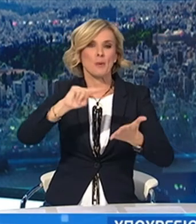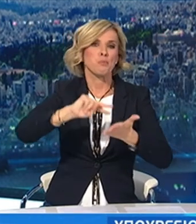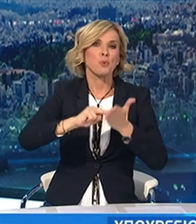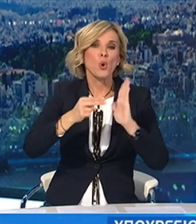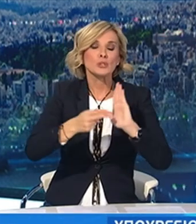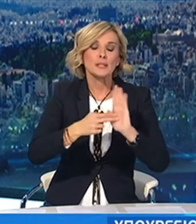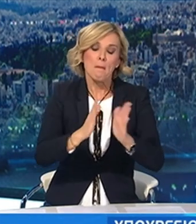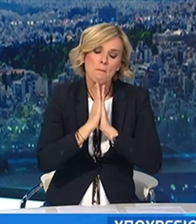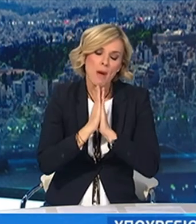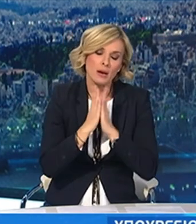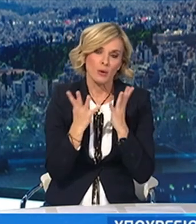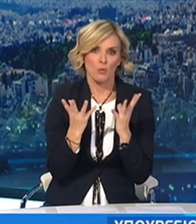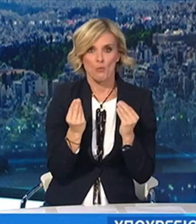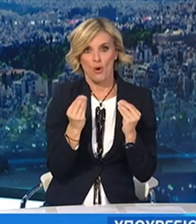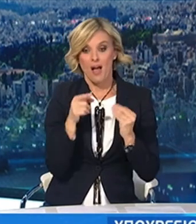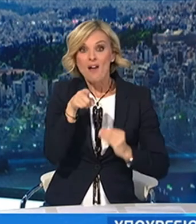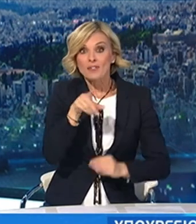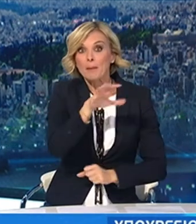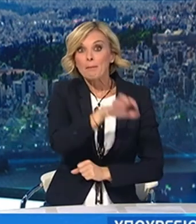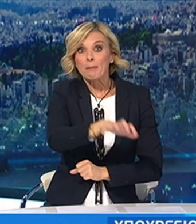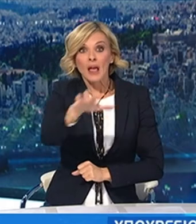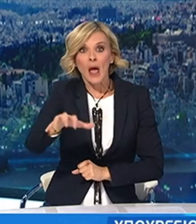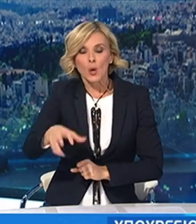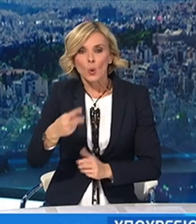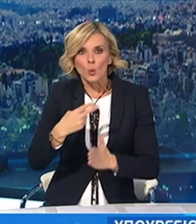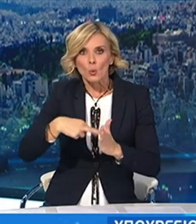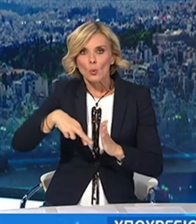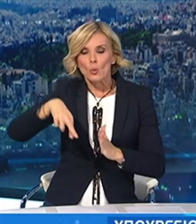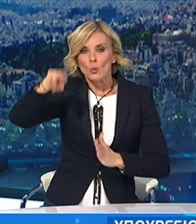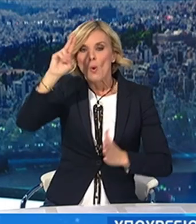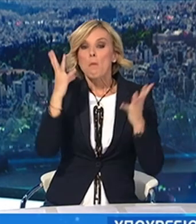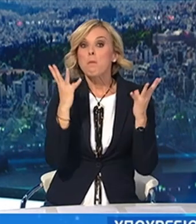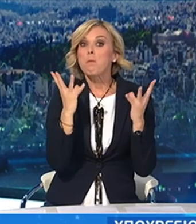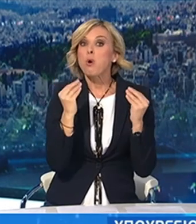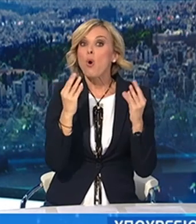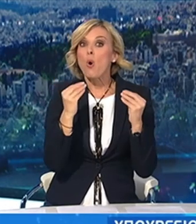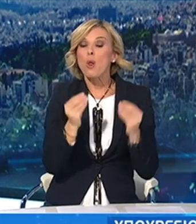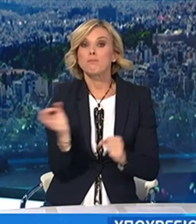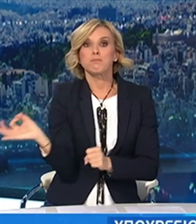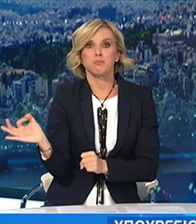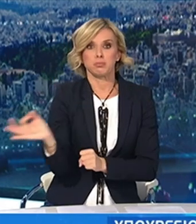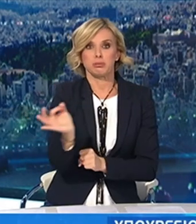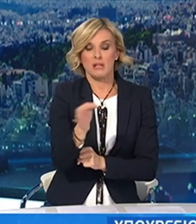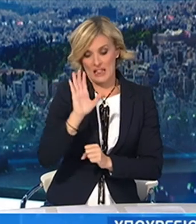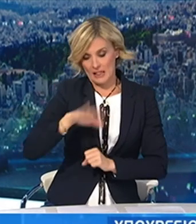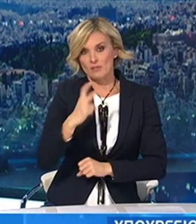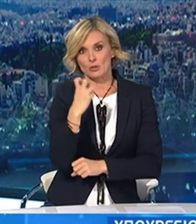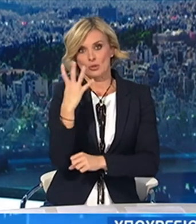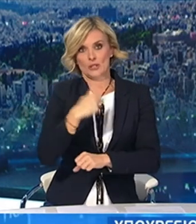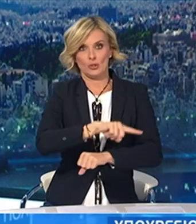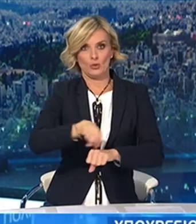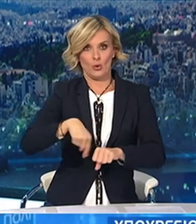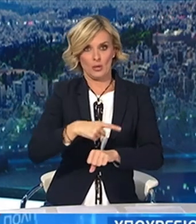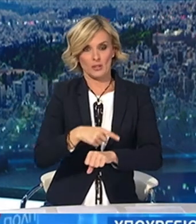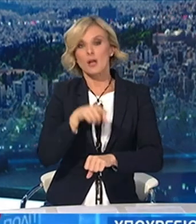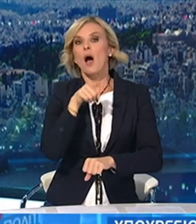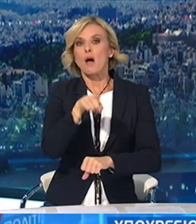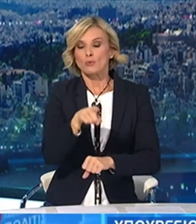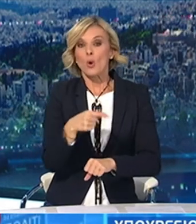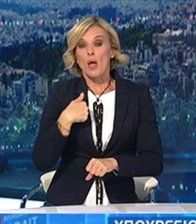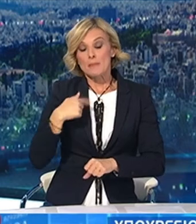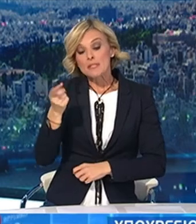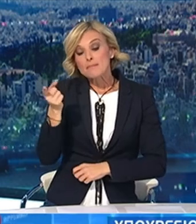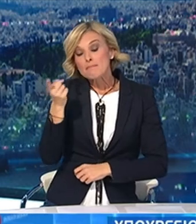προσεκτικοί καθώς στις περιοχές αυτές παρατηρείται ιδιαίτερο αυξημένο επιδημιολογικό φορτίο τα τελευταία 24 ώρα φορτίο το οποίο θα